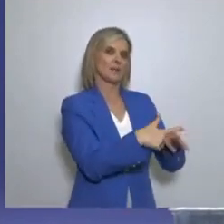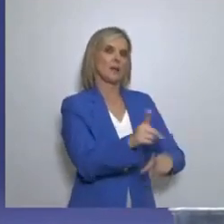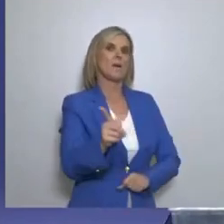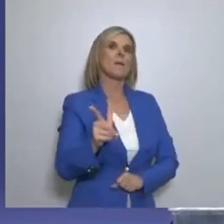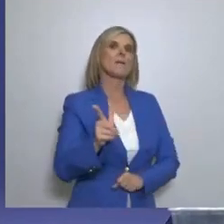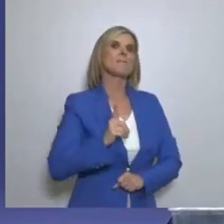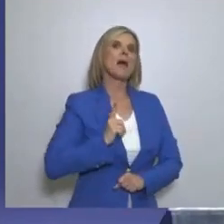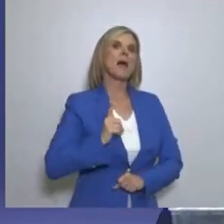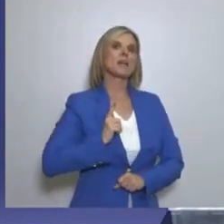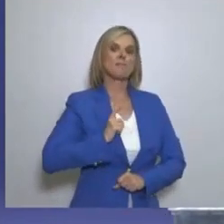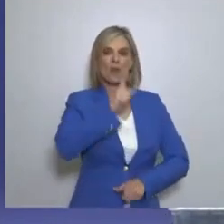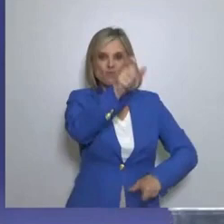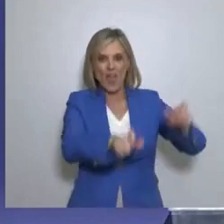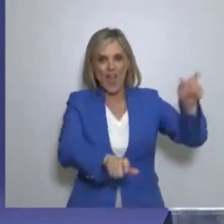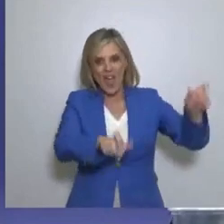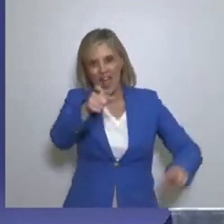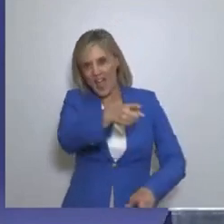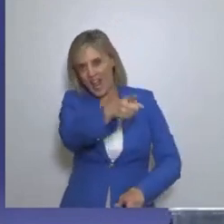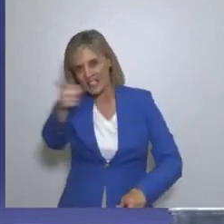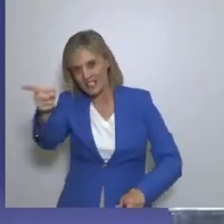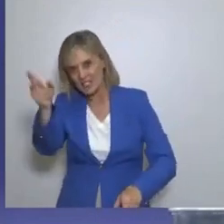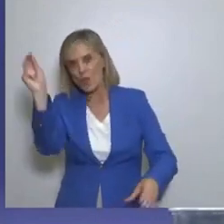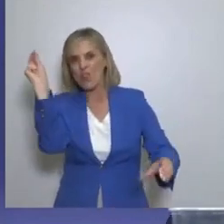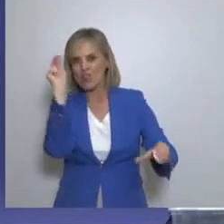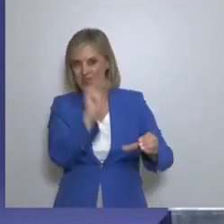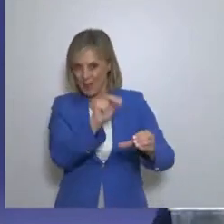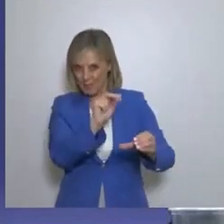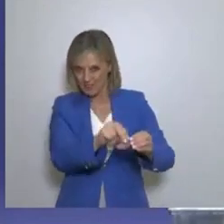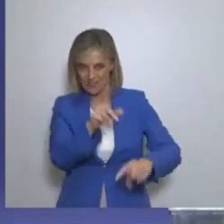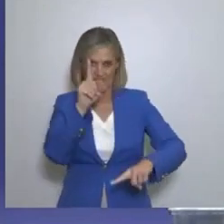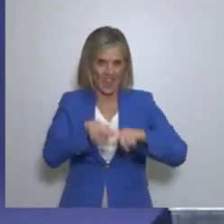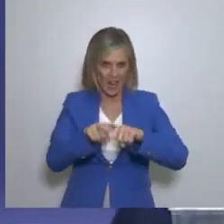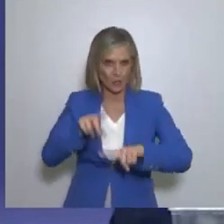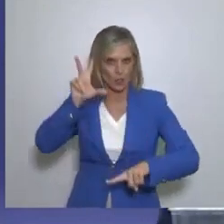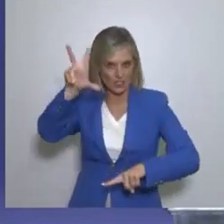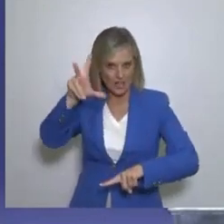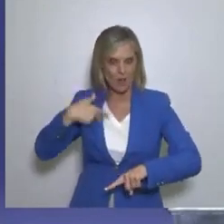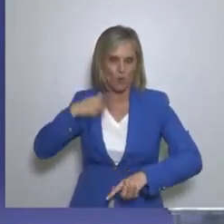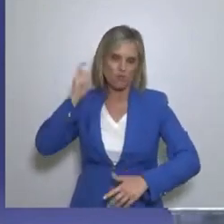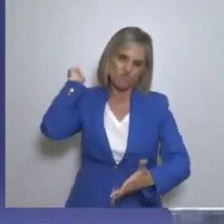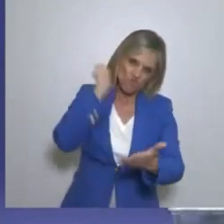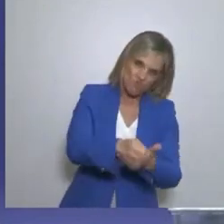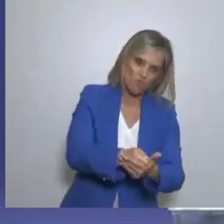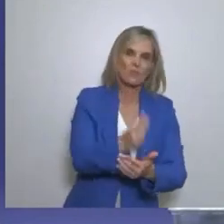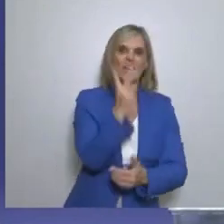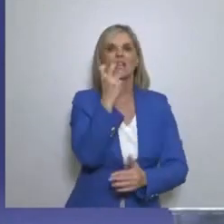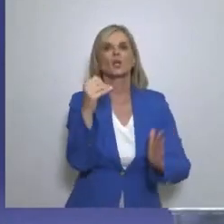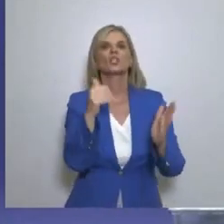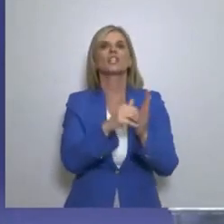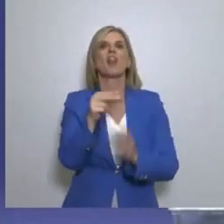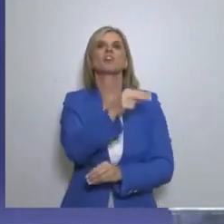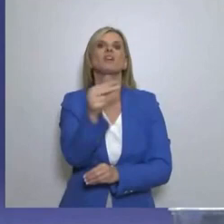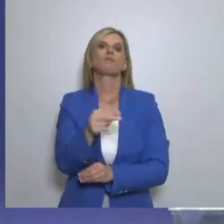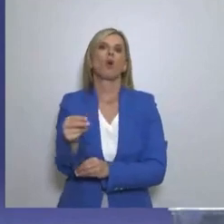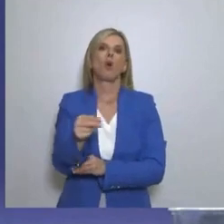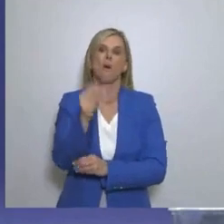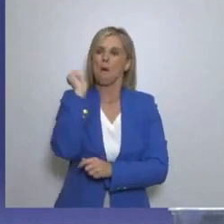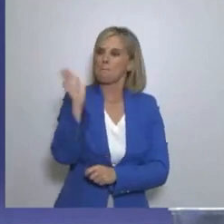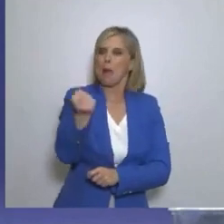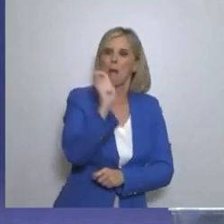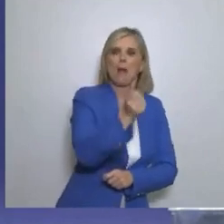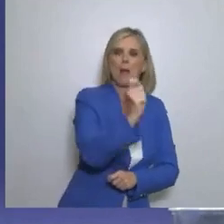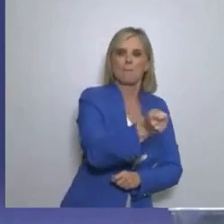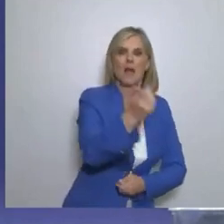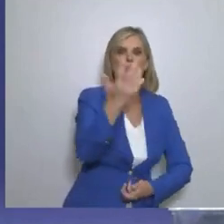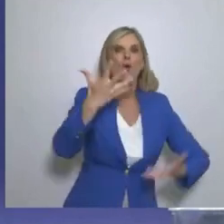Τον ίδιο τον πολίτη Να ψηφίσει η μονάδα του πολίτη Ελλήνων Συνέλευση Είναι ήδη κατατεθειμένα τα χρήματα Και είναι